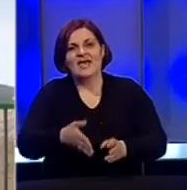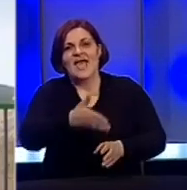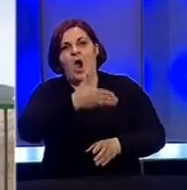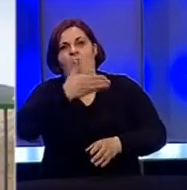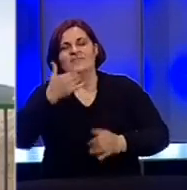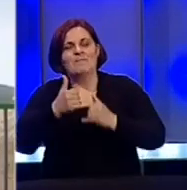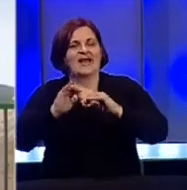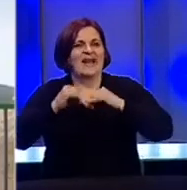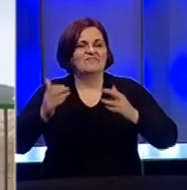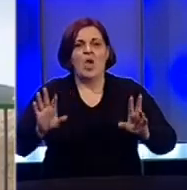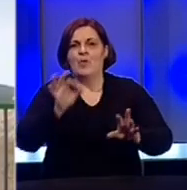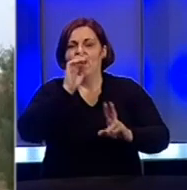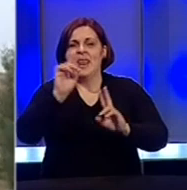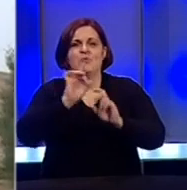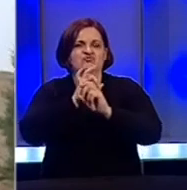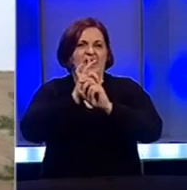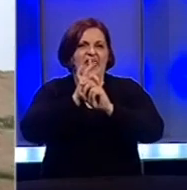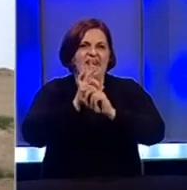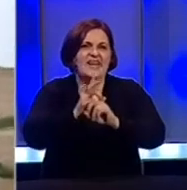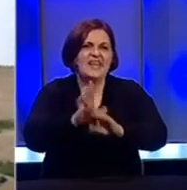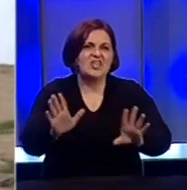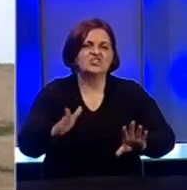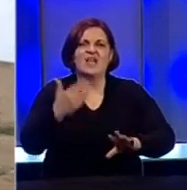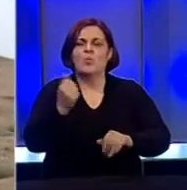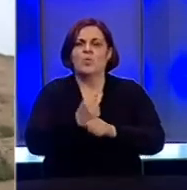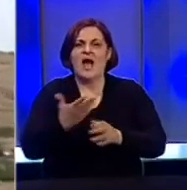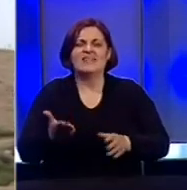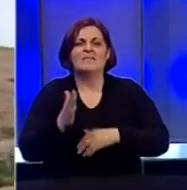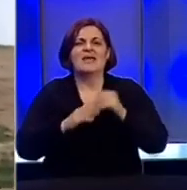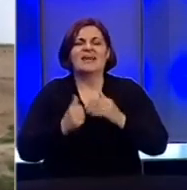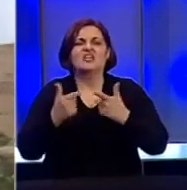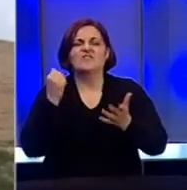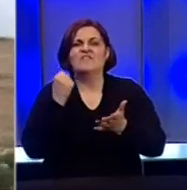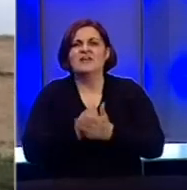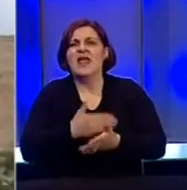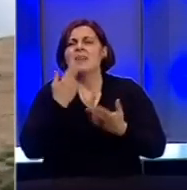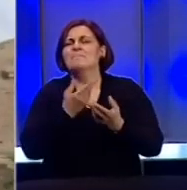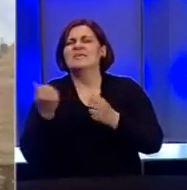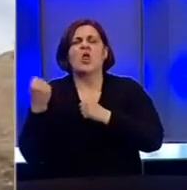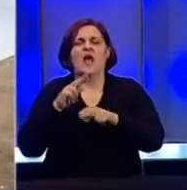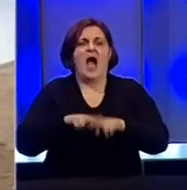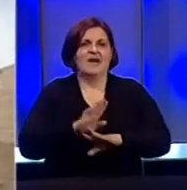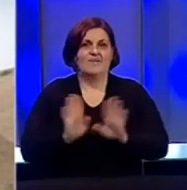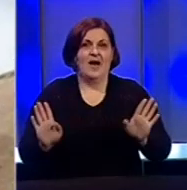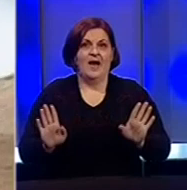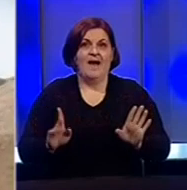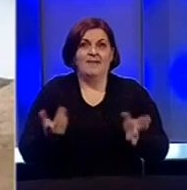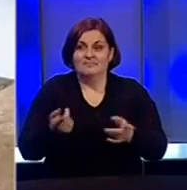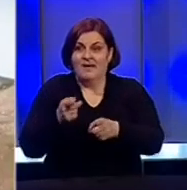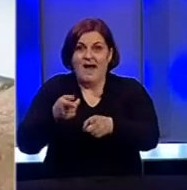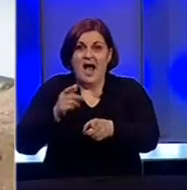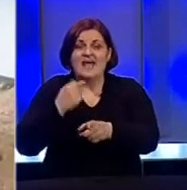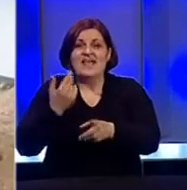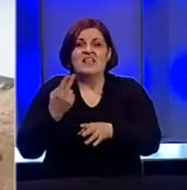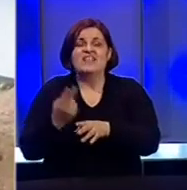gradskog vijeća, onda se ne može donijeti građevinska dozvola, niti se može donijeti bilo kakva odluka da se jedna državna